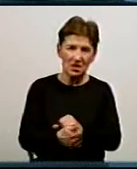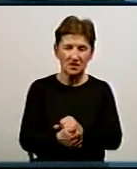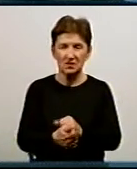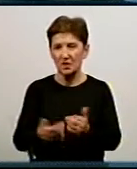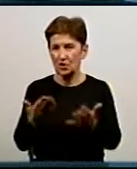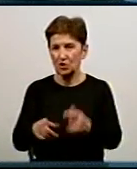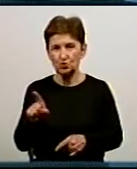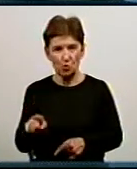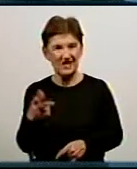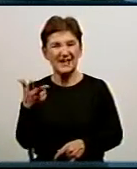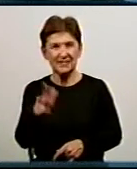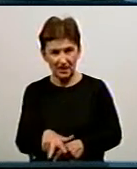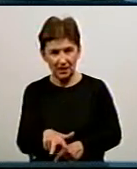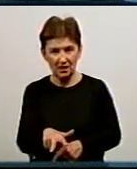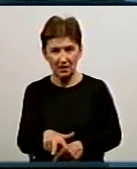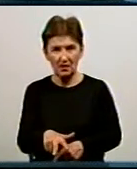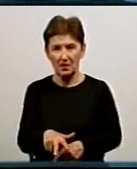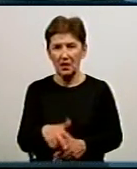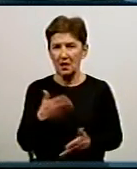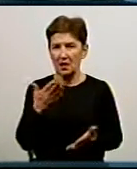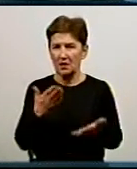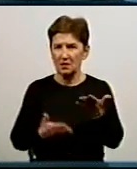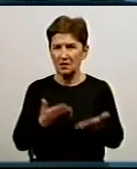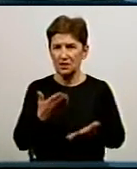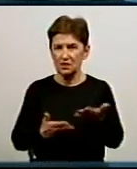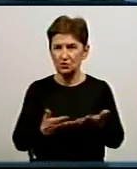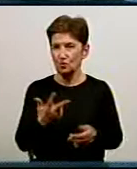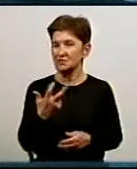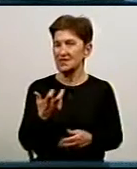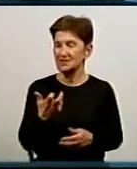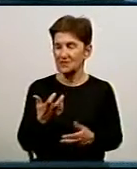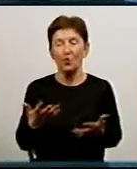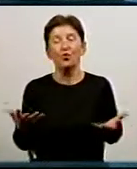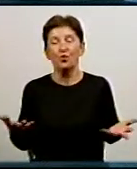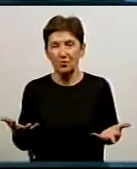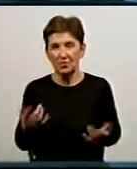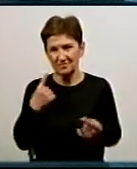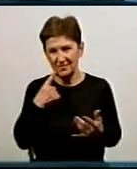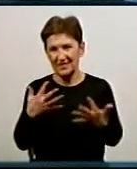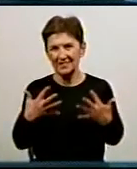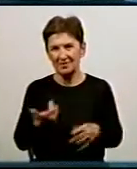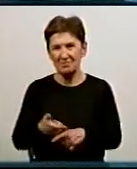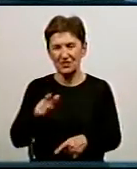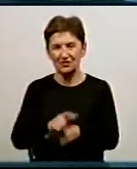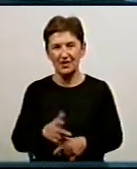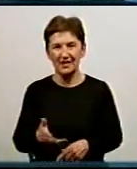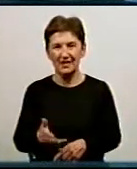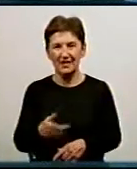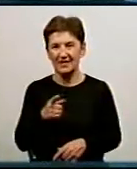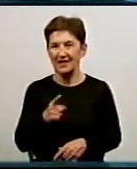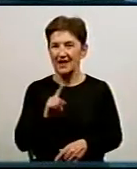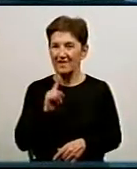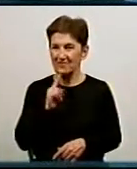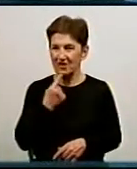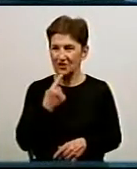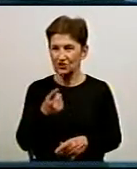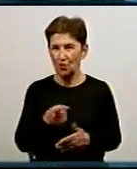якщо їх три, то біорогідність, ну, не така велика. Якщо їх 300, ну, трошки більше, звісно. Розумієте, так важко зараз оцінити,